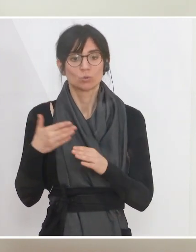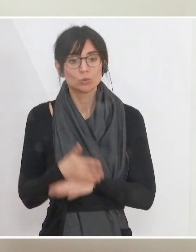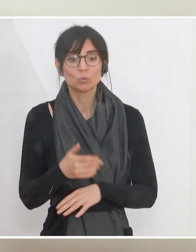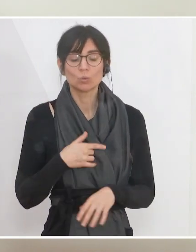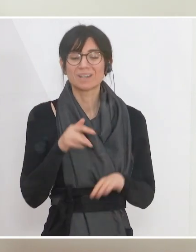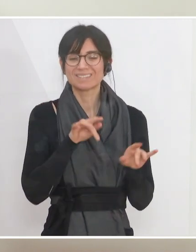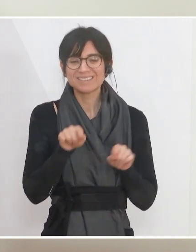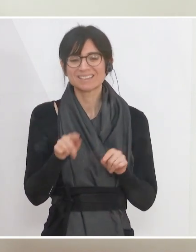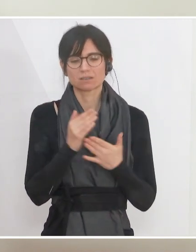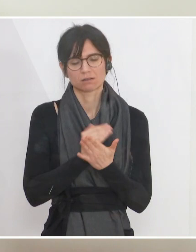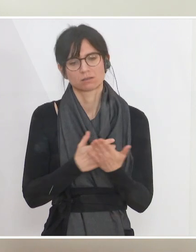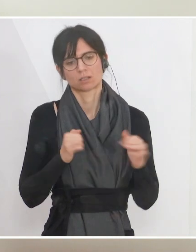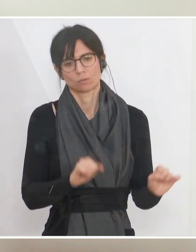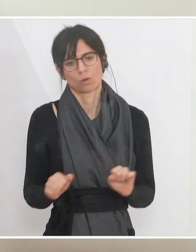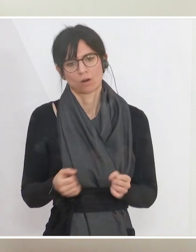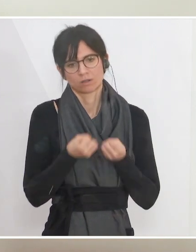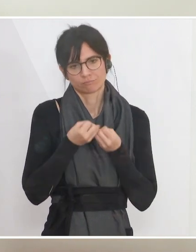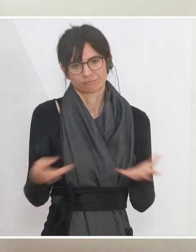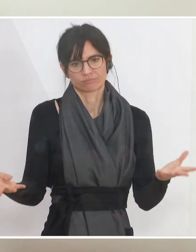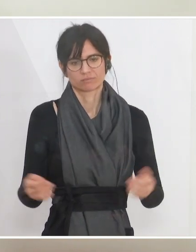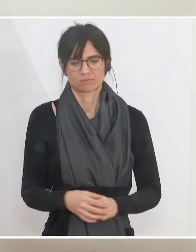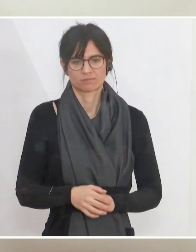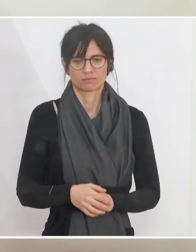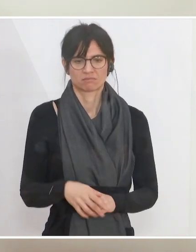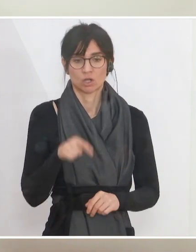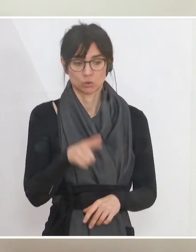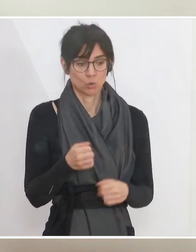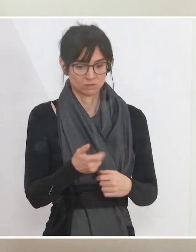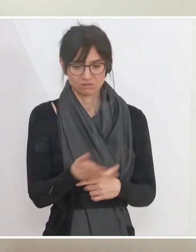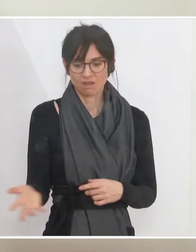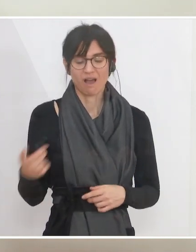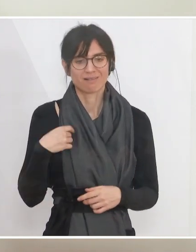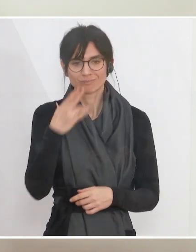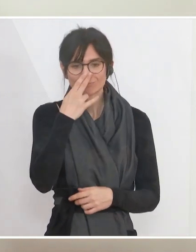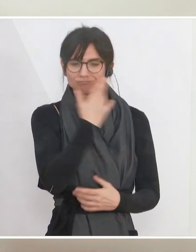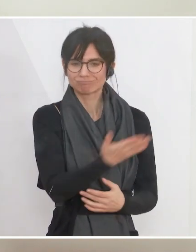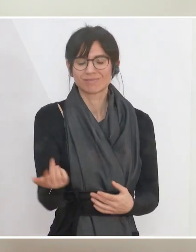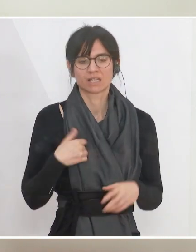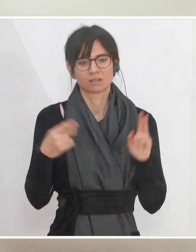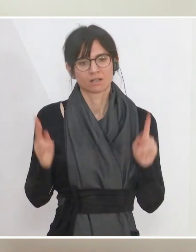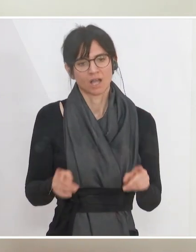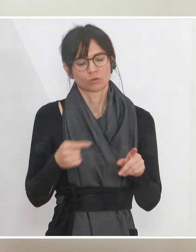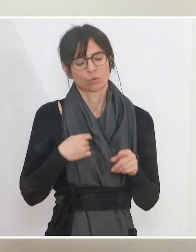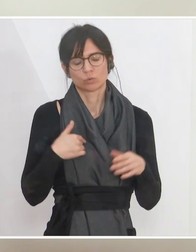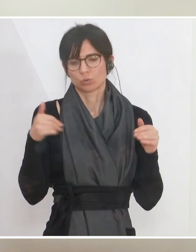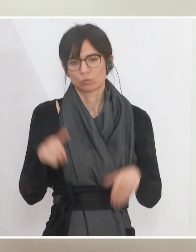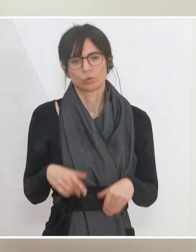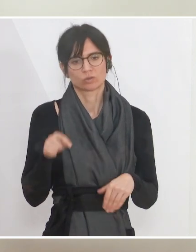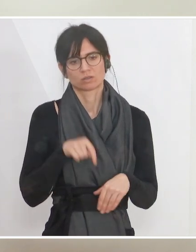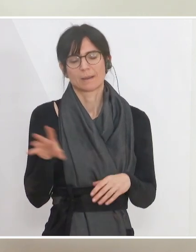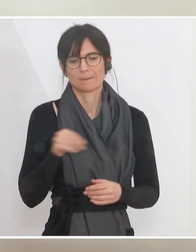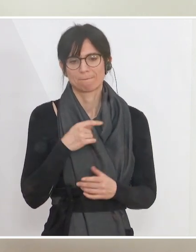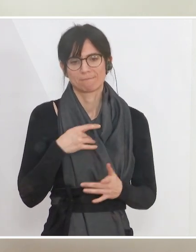das ERG gesichert. Diese Zahlen sind ein deutlicher Auftrag. Wir können und wir werden uns mit Klimaschutz aus dieser Krise heraus